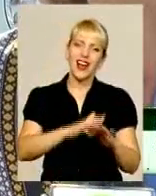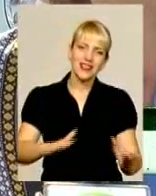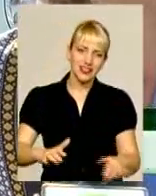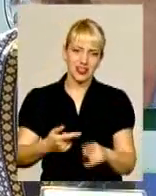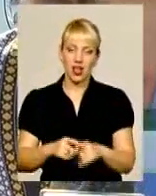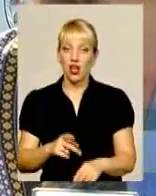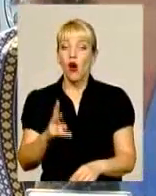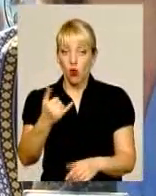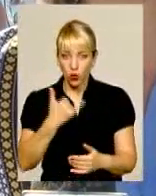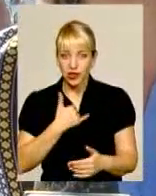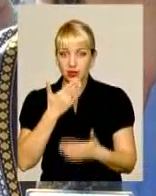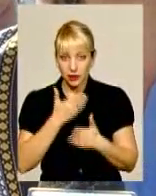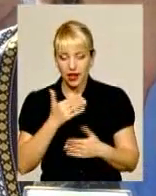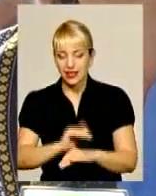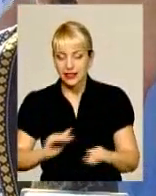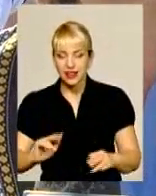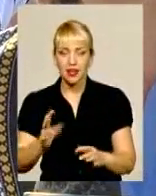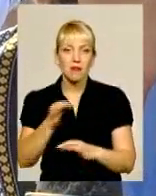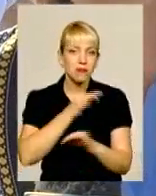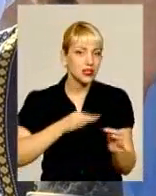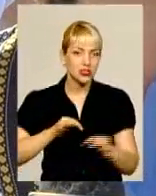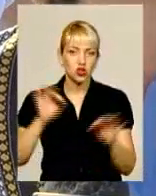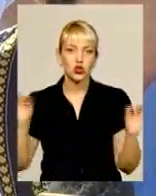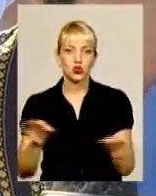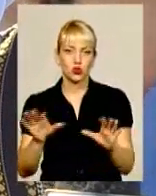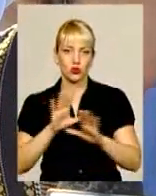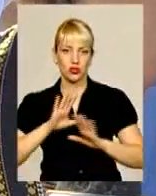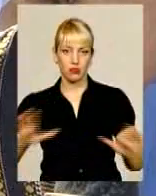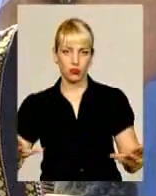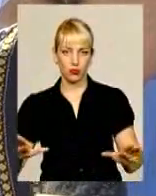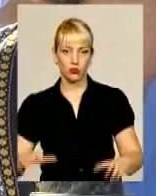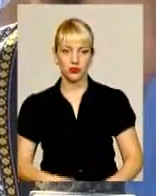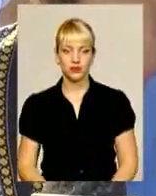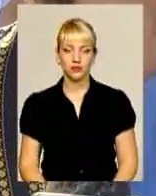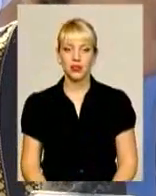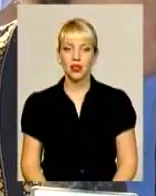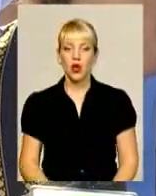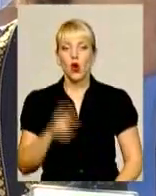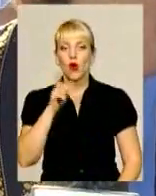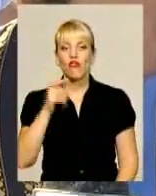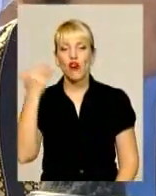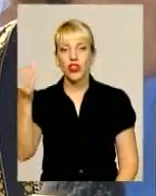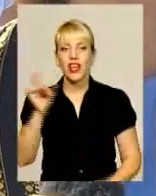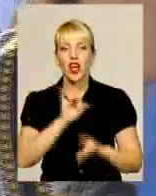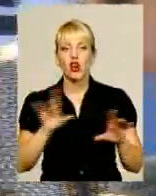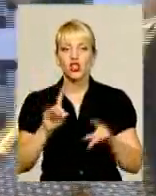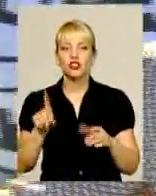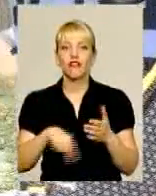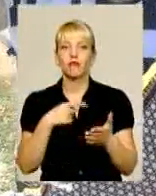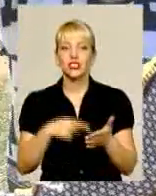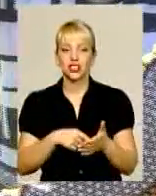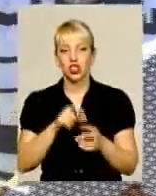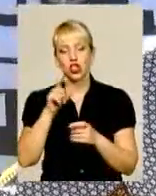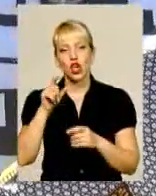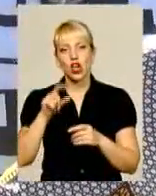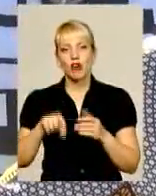дітей не спитали, з дітьми нічого, ніякої, ні бесіди, нічого не провели. Вони розказують, що в міських школах